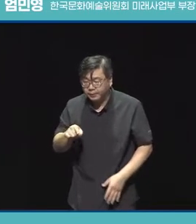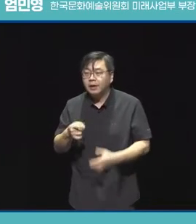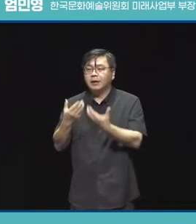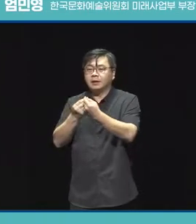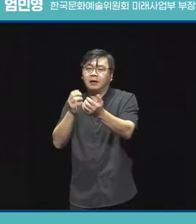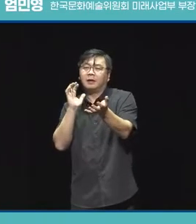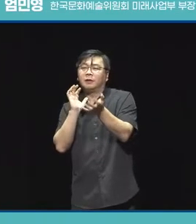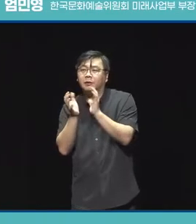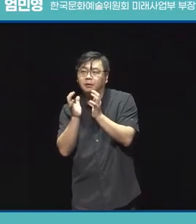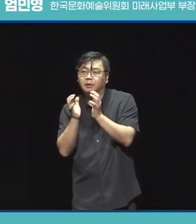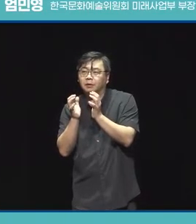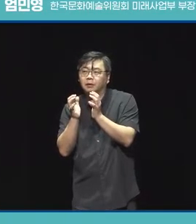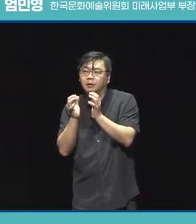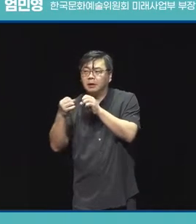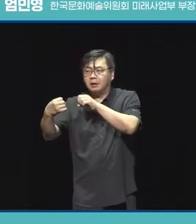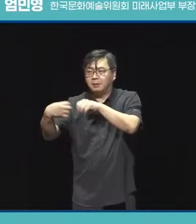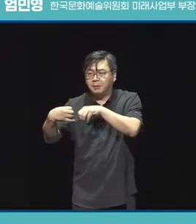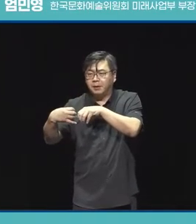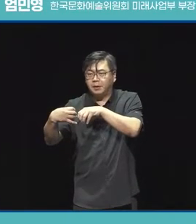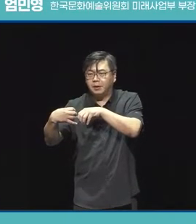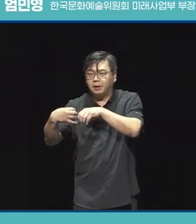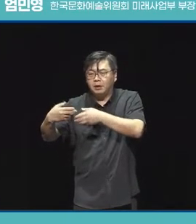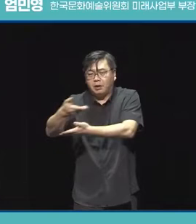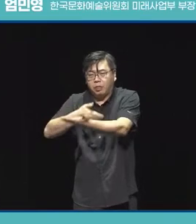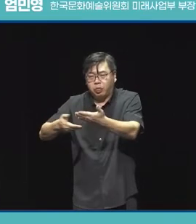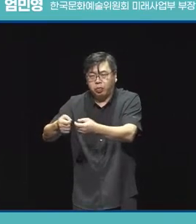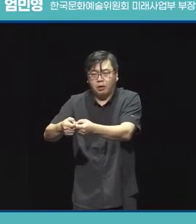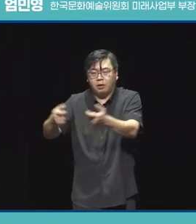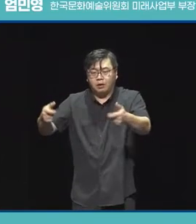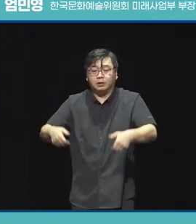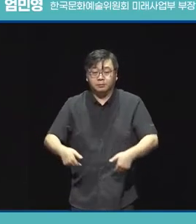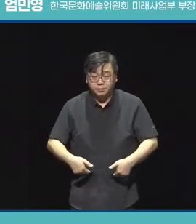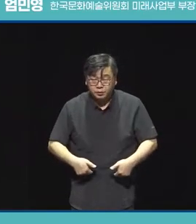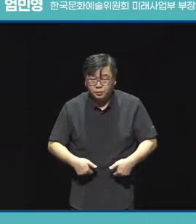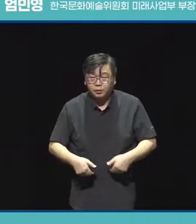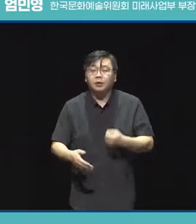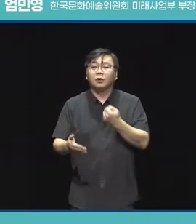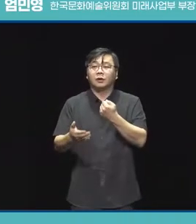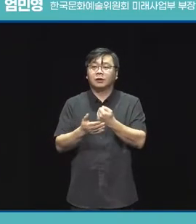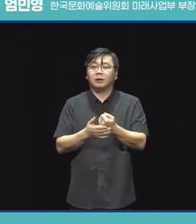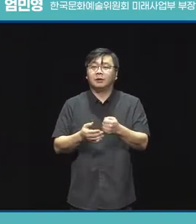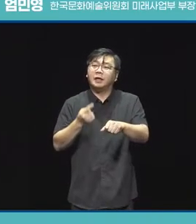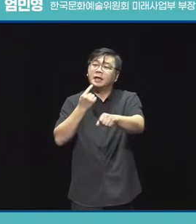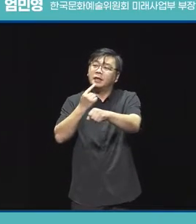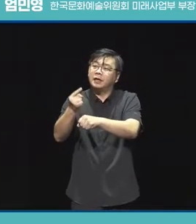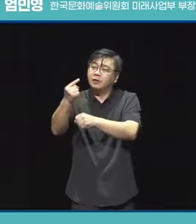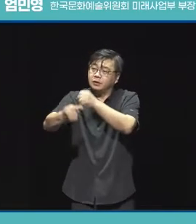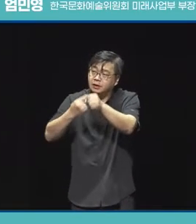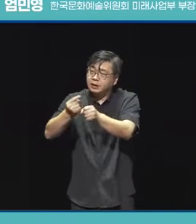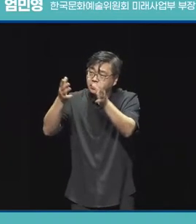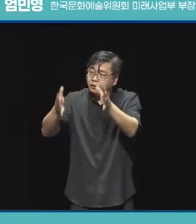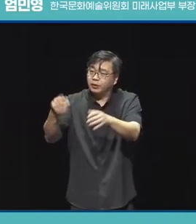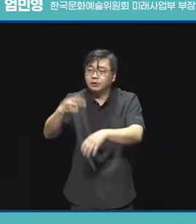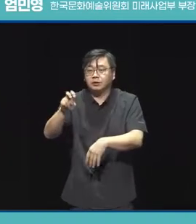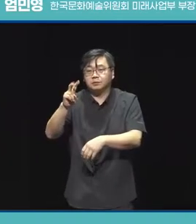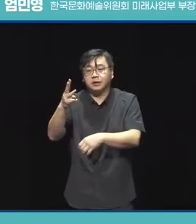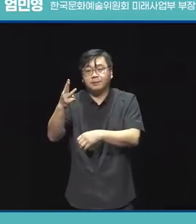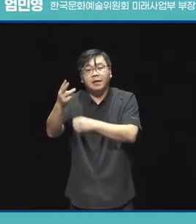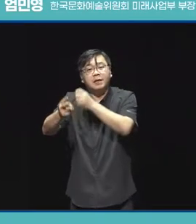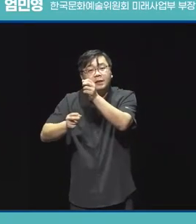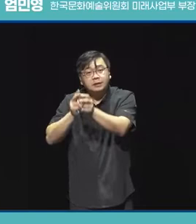교류에 대한 확대 필요성들이 지속적으로 제기되었기 때문에 23년 사업의 경우에는 세부 유형을 세계로